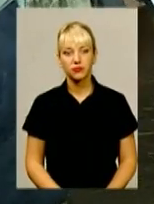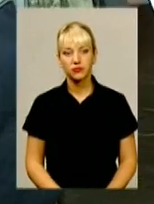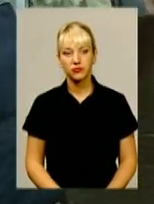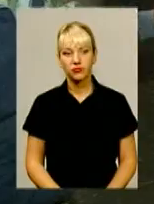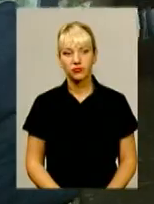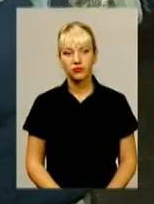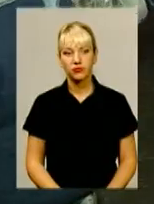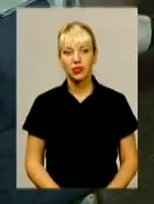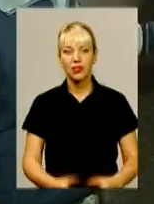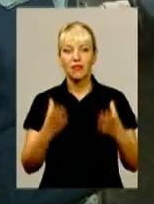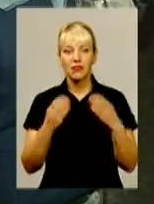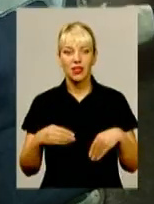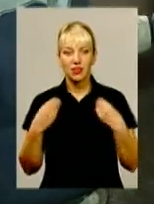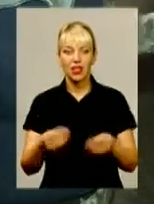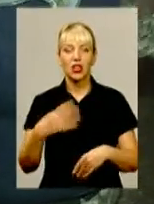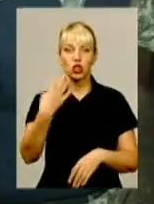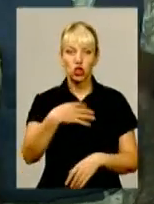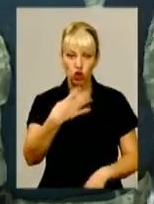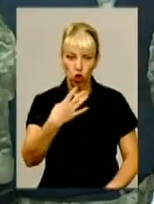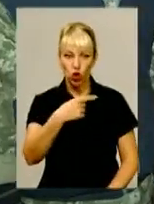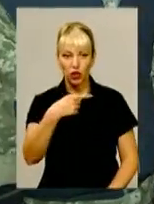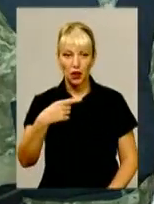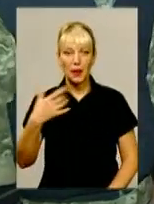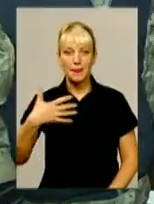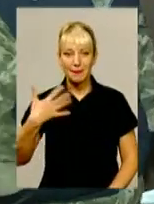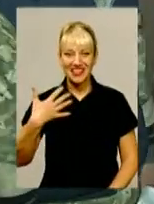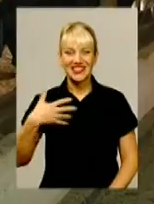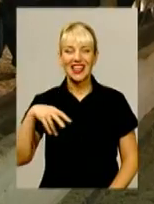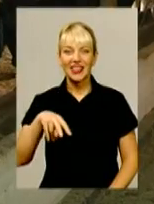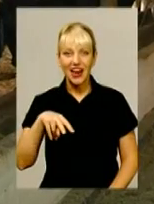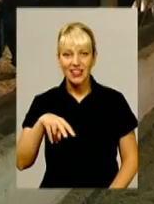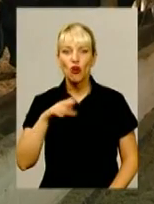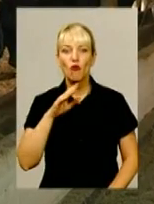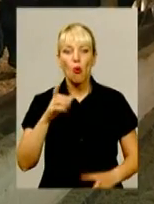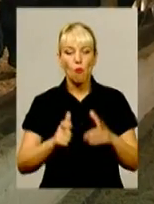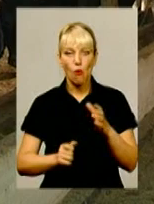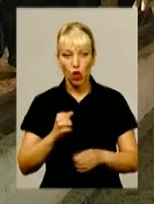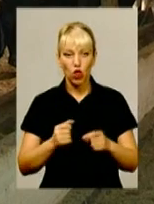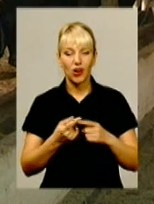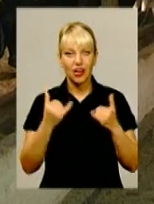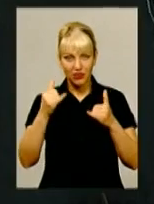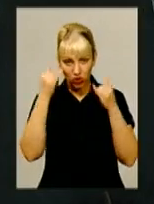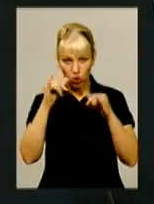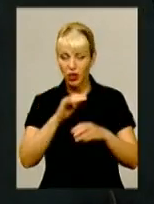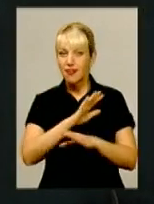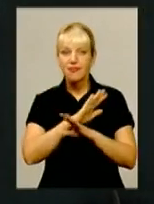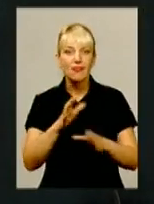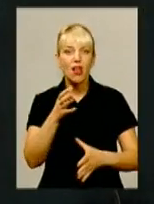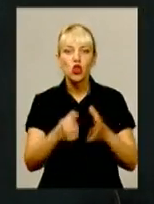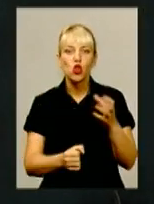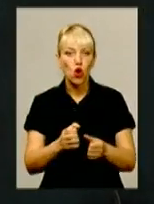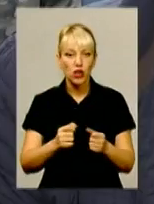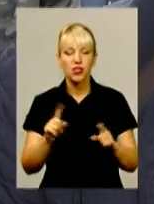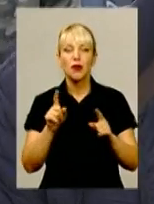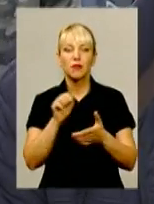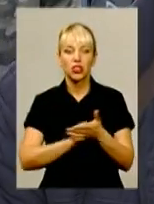В день дає 40-50 літрів молока в день. Нині корови на господарстві не доєні. Все через скандал, котрий тут